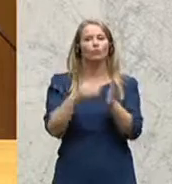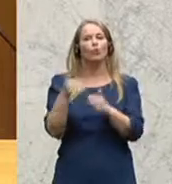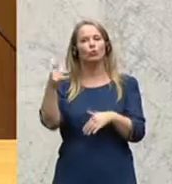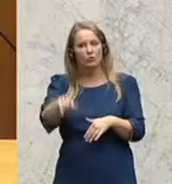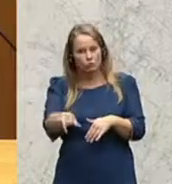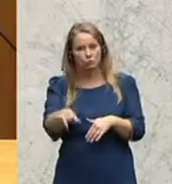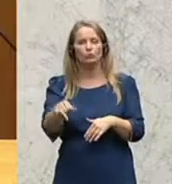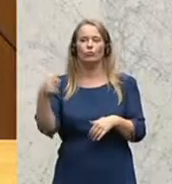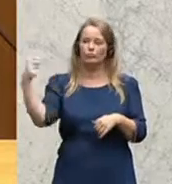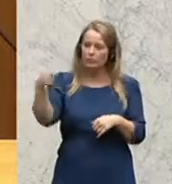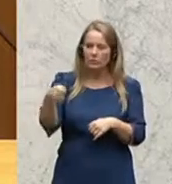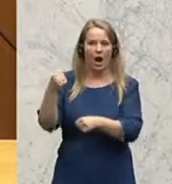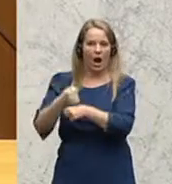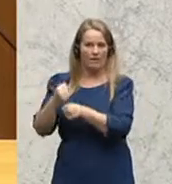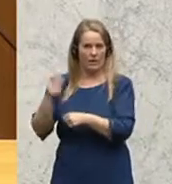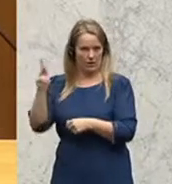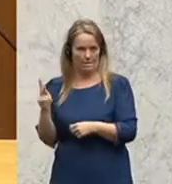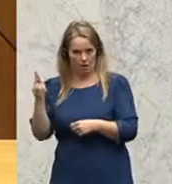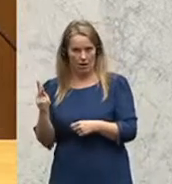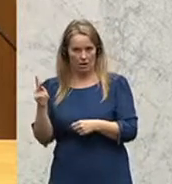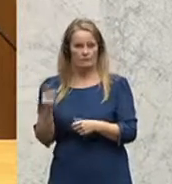nachher ein finanzieller Beitrag von der Arbeiterkammer.